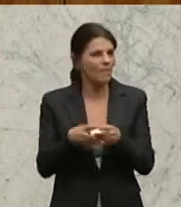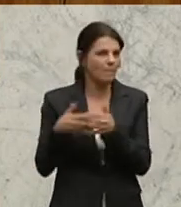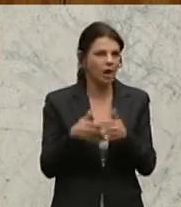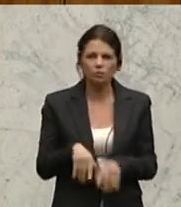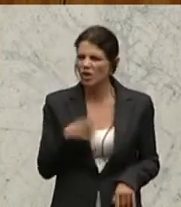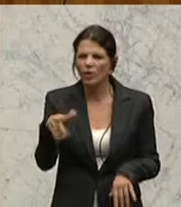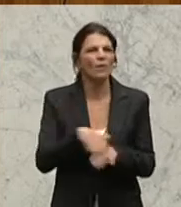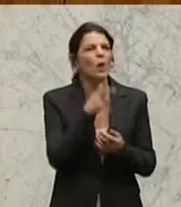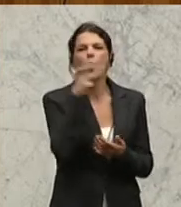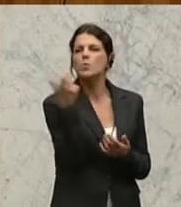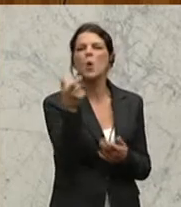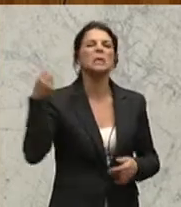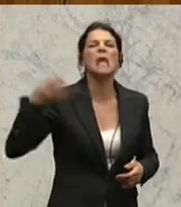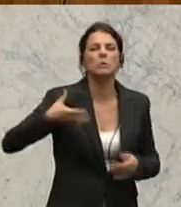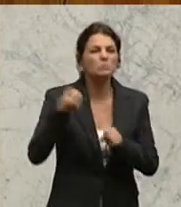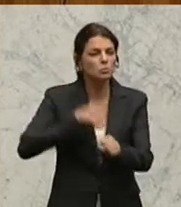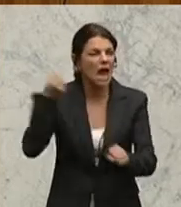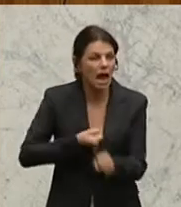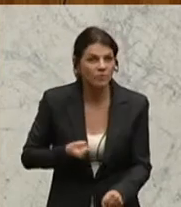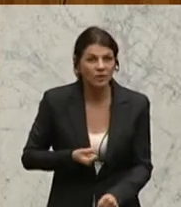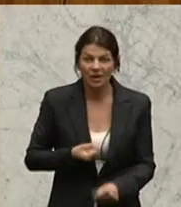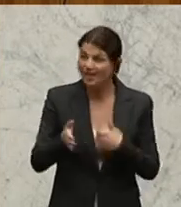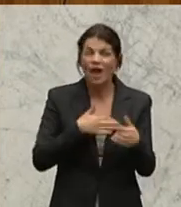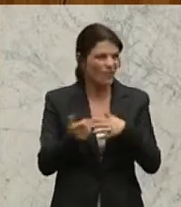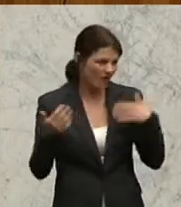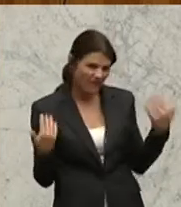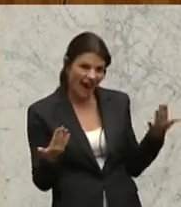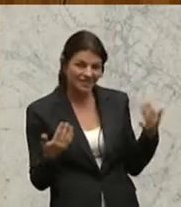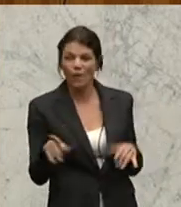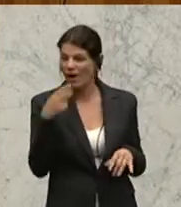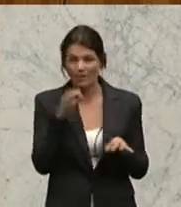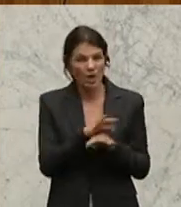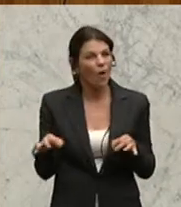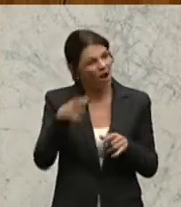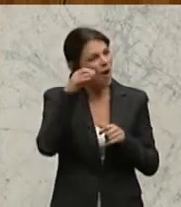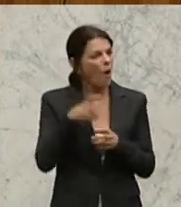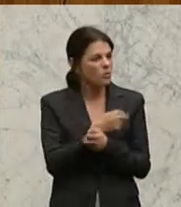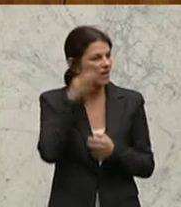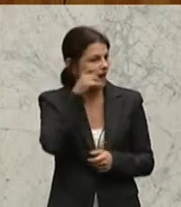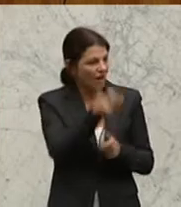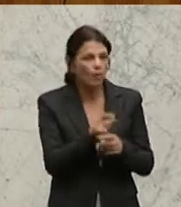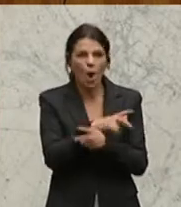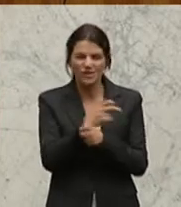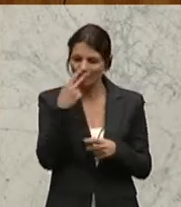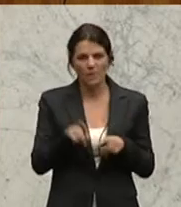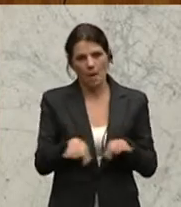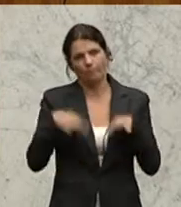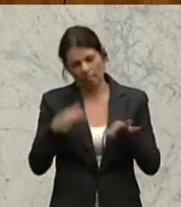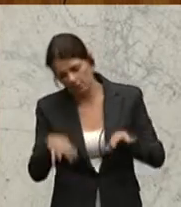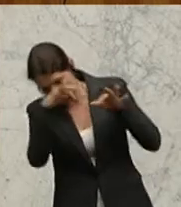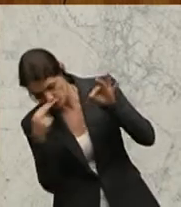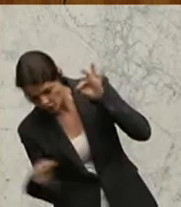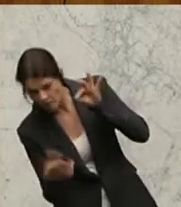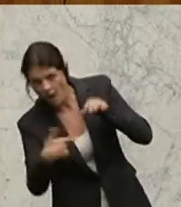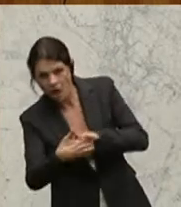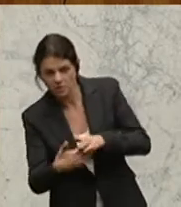Terrorismusbekämpfung dafür, dass Sie unter die Tuchen der Österreicherinnen und Österreicher schauen können. Und dann, wenn es darum geht, tapfer und mutig